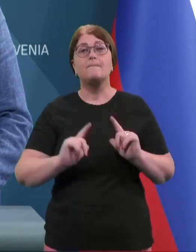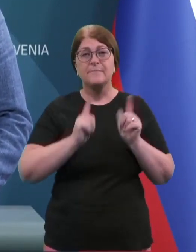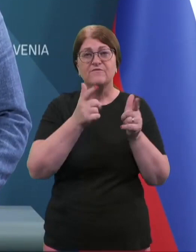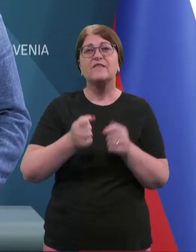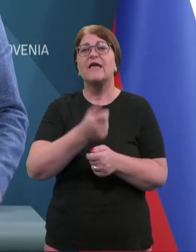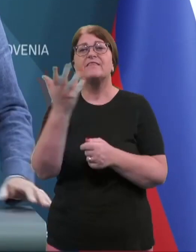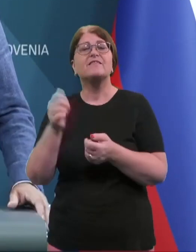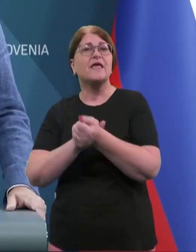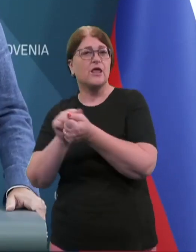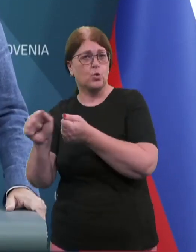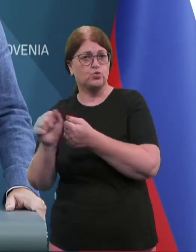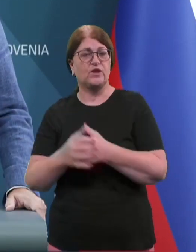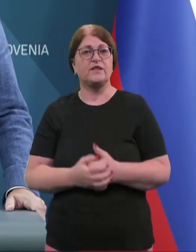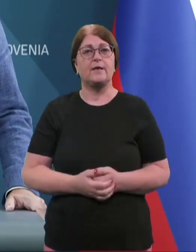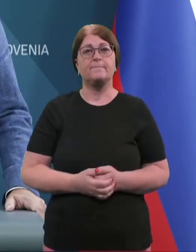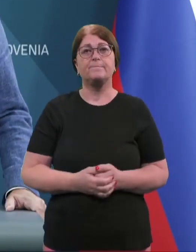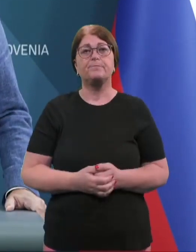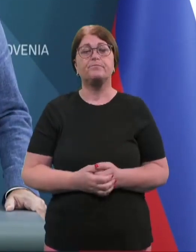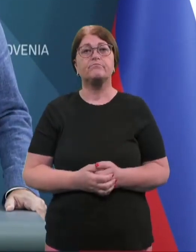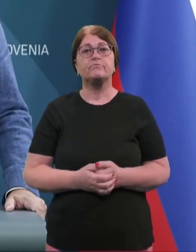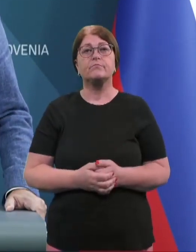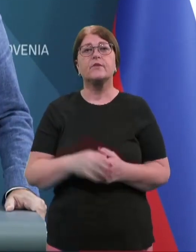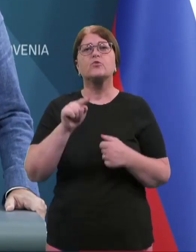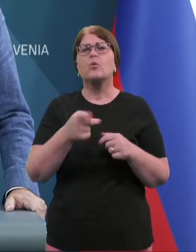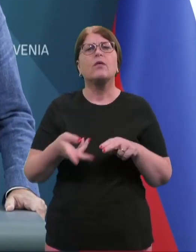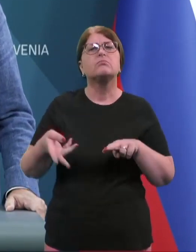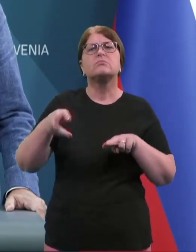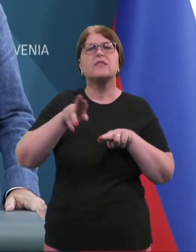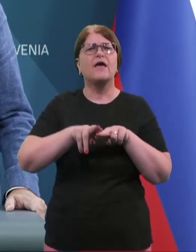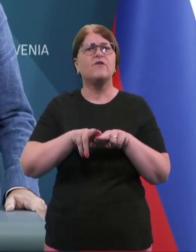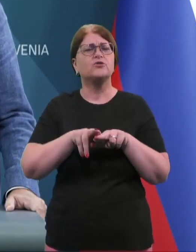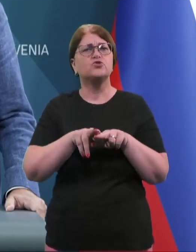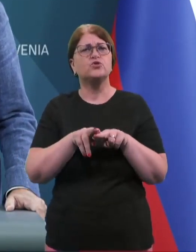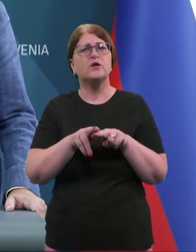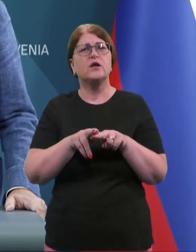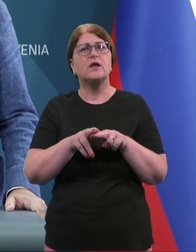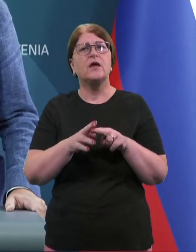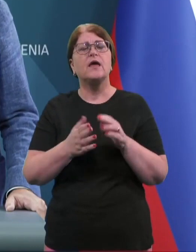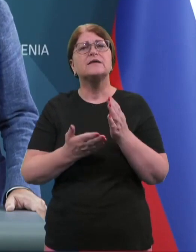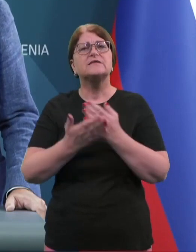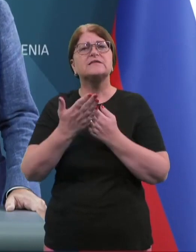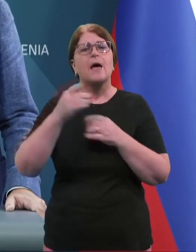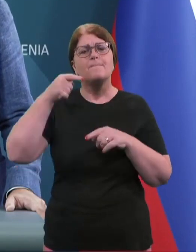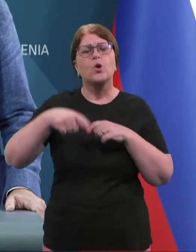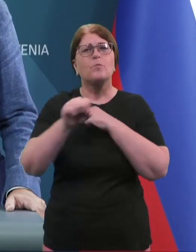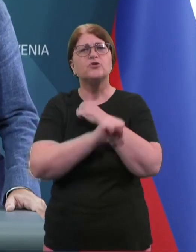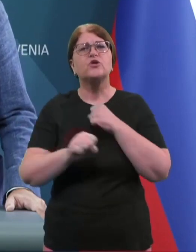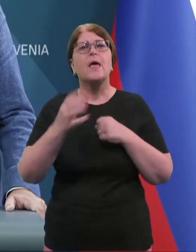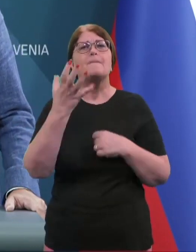kateri ne. Šlo se največ za poplavne študije, kar se tiče